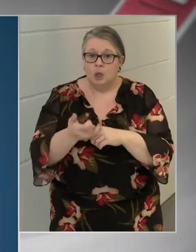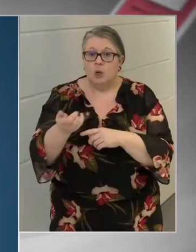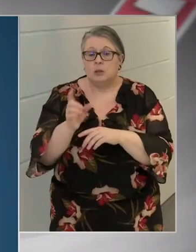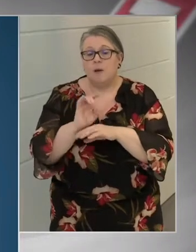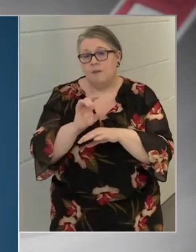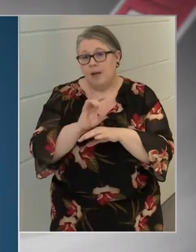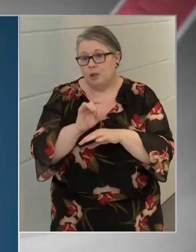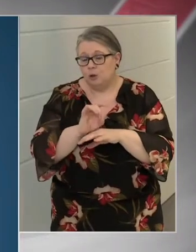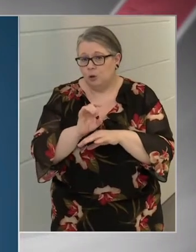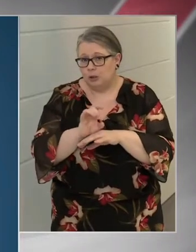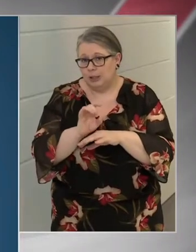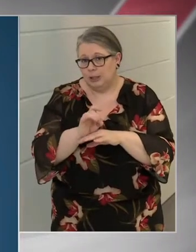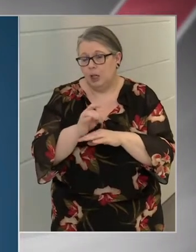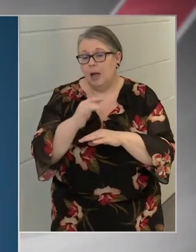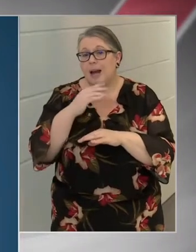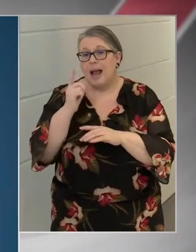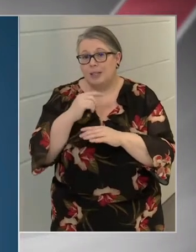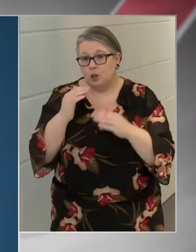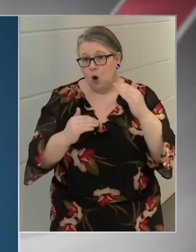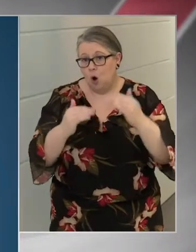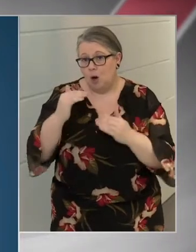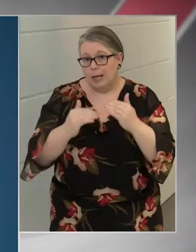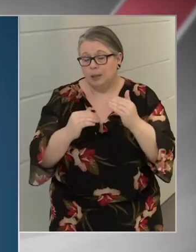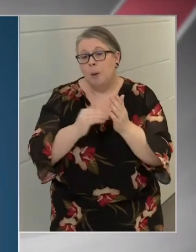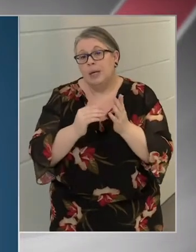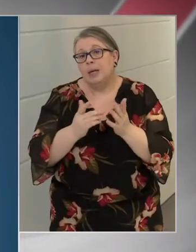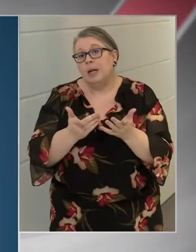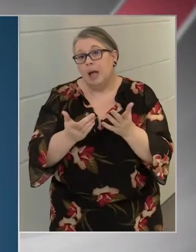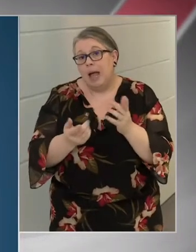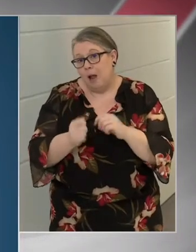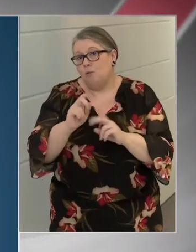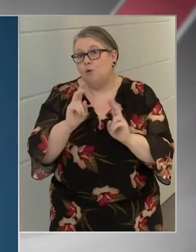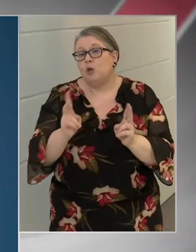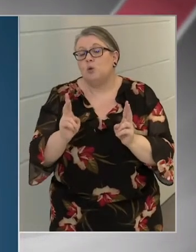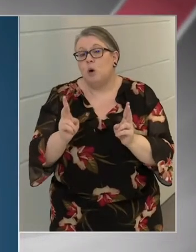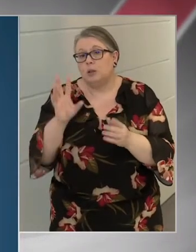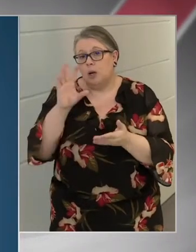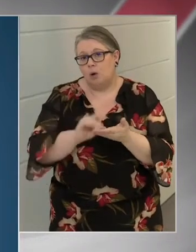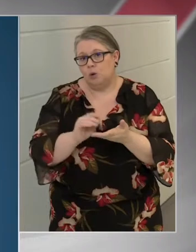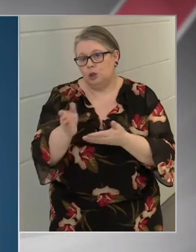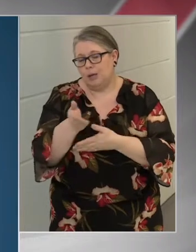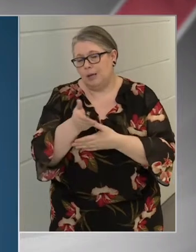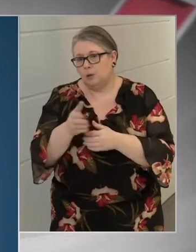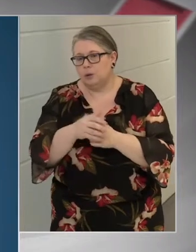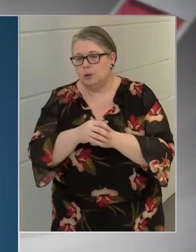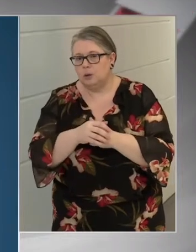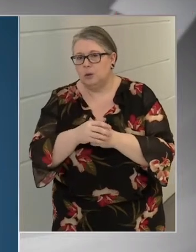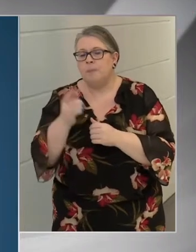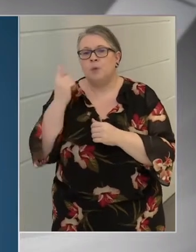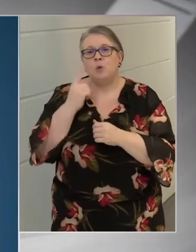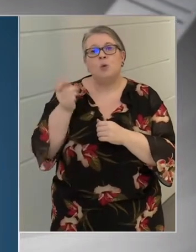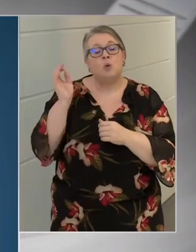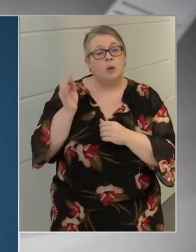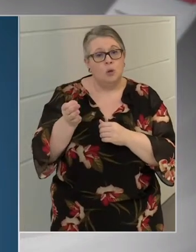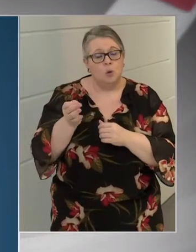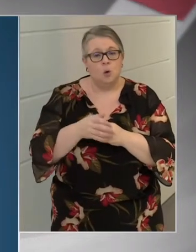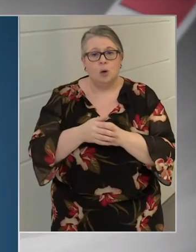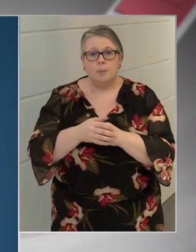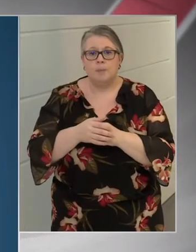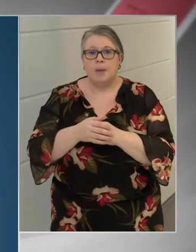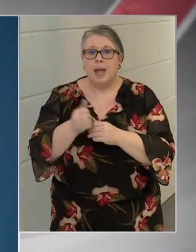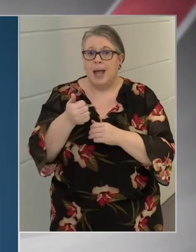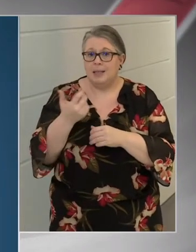fertőződési rátát, amely mégiscsak előfordulhat a lakosság körében. Tudjuk jól, hogy